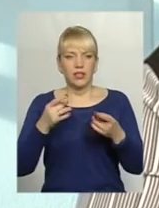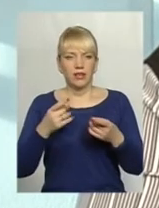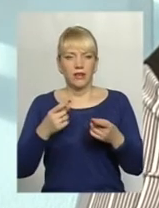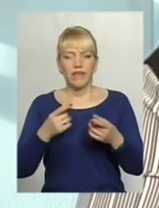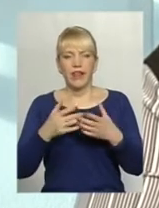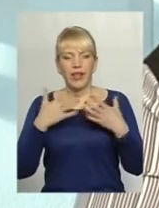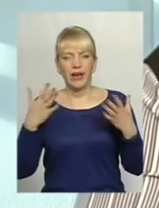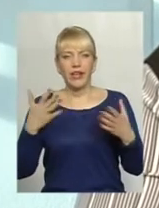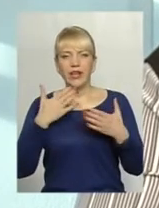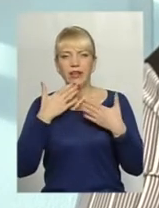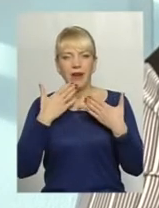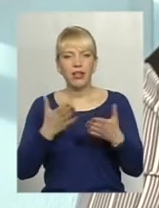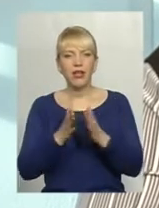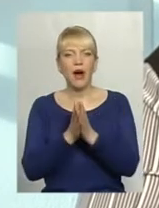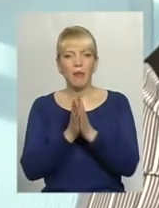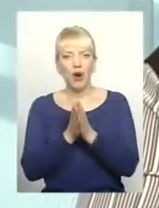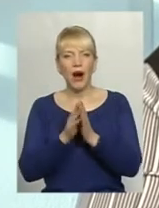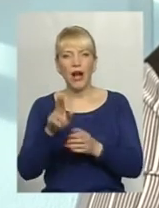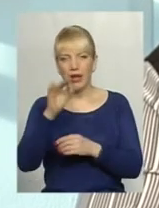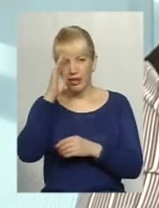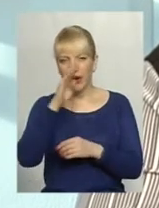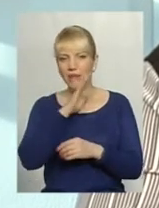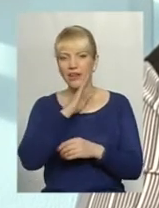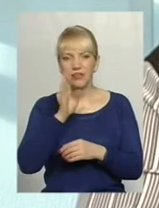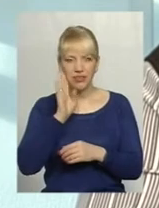велике звернення, прохання до батьків.